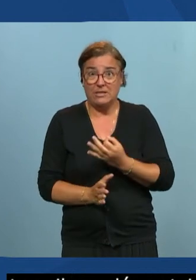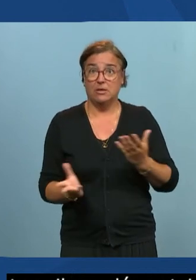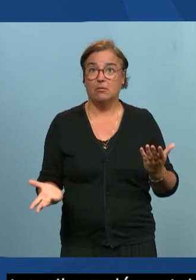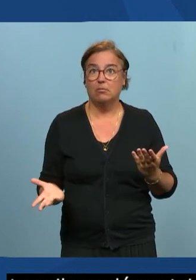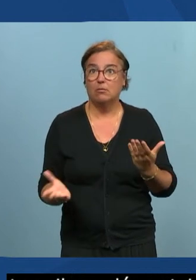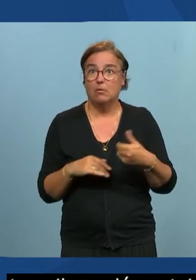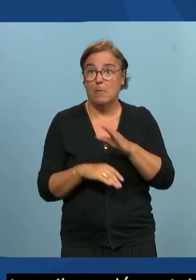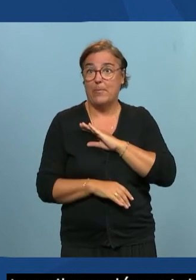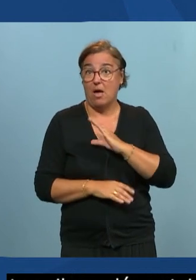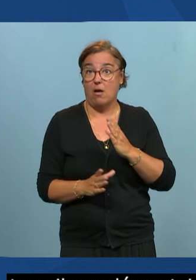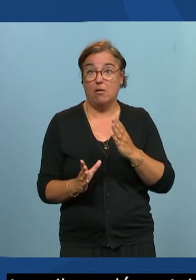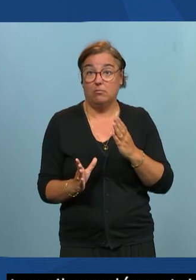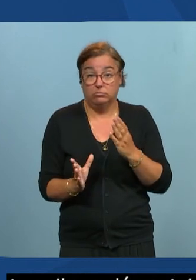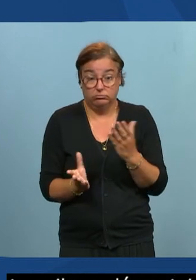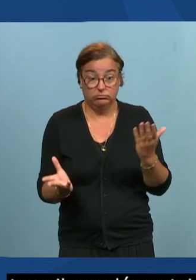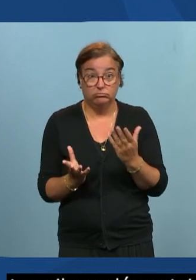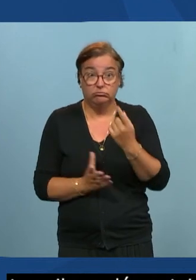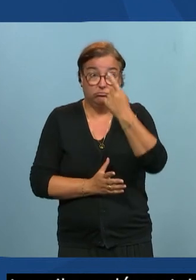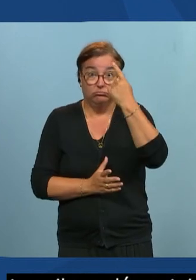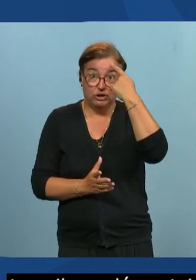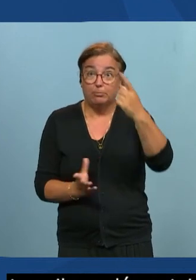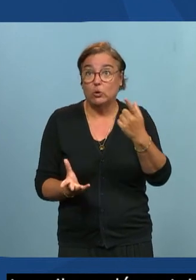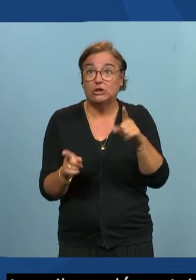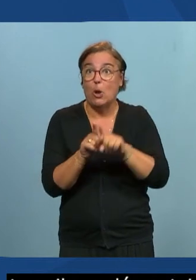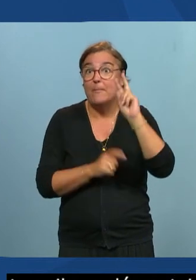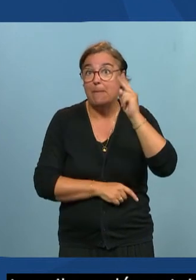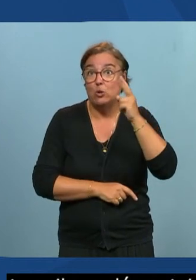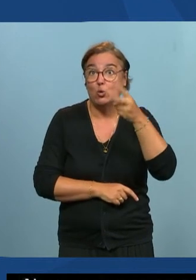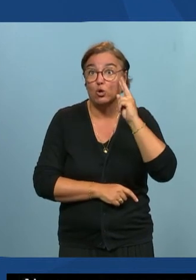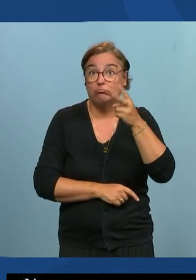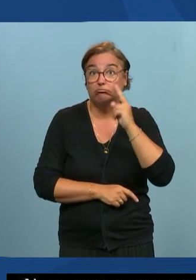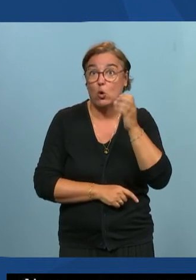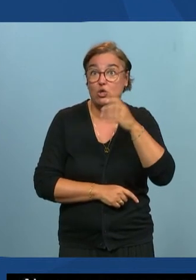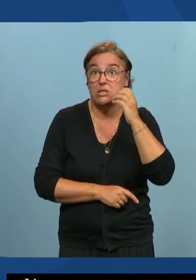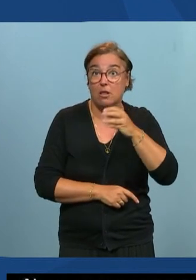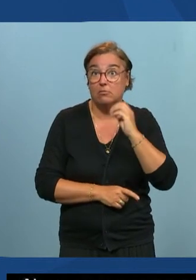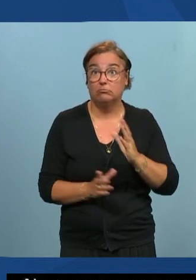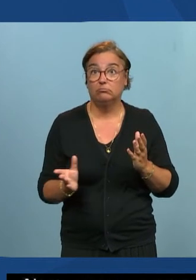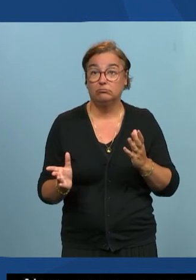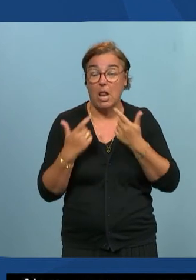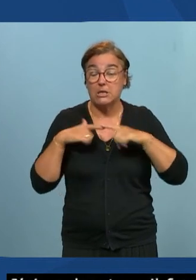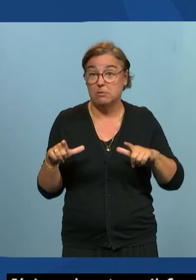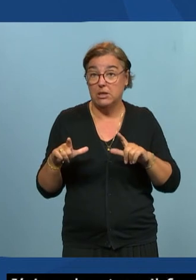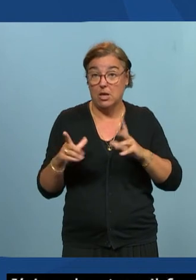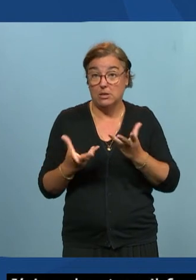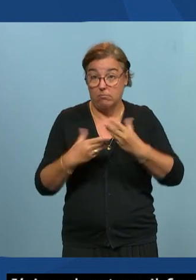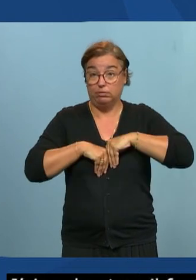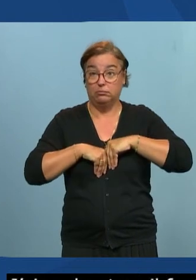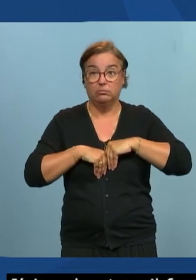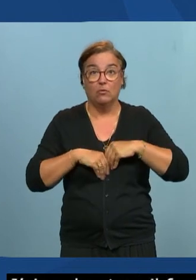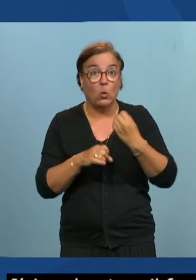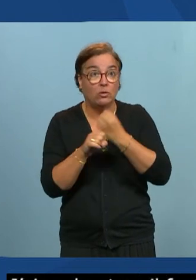je fais systématique donc je pense ça devient une habitude donc non il n pas de travail